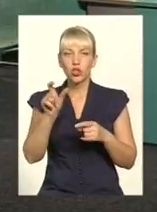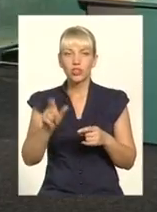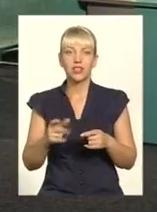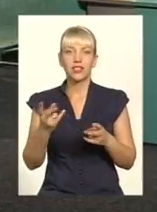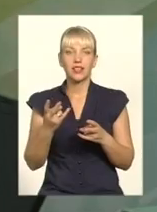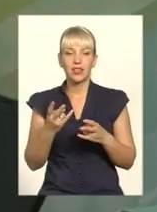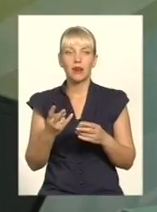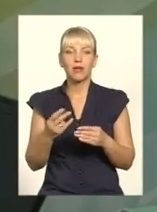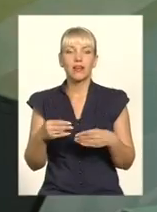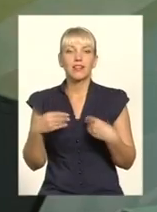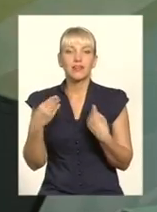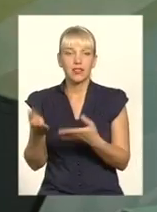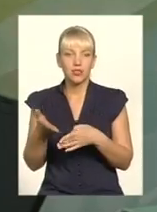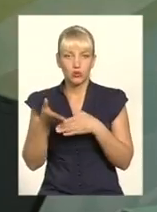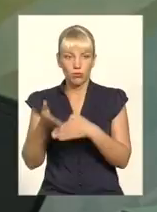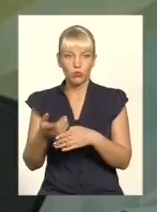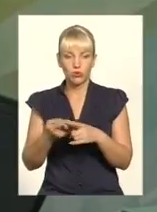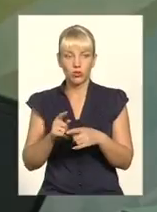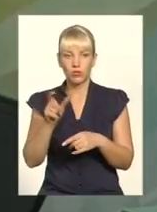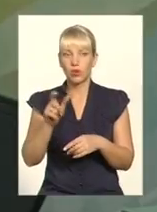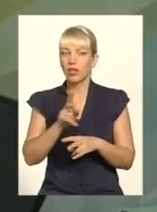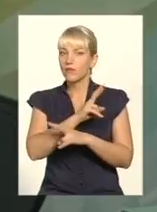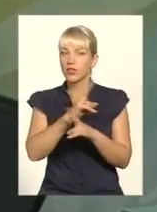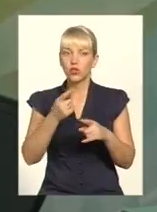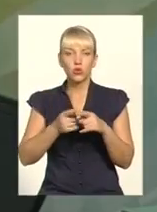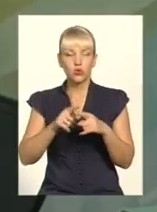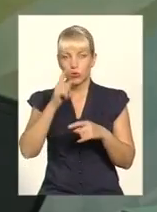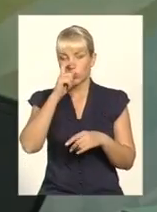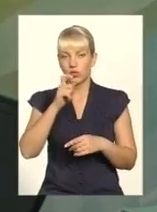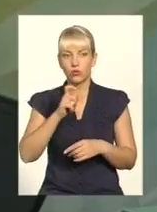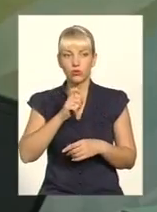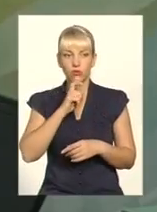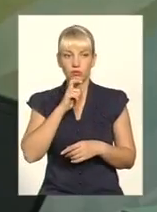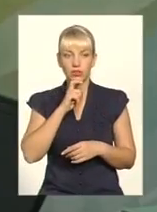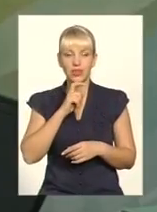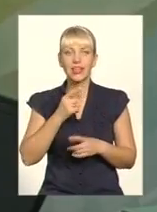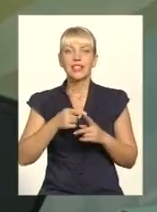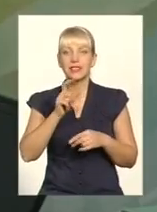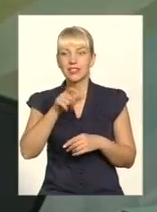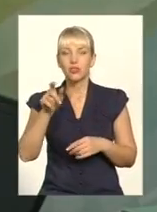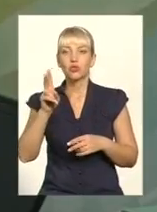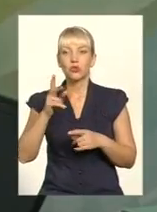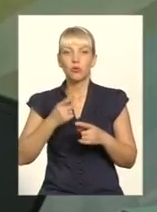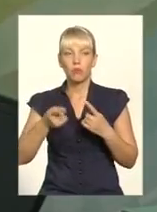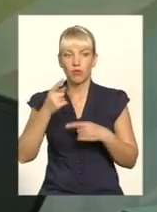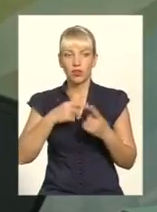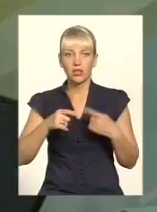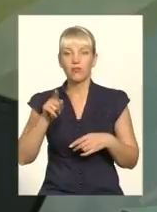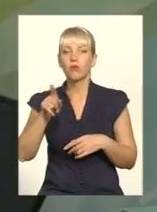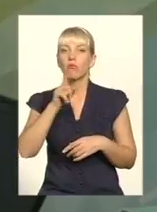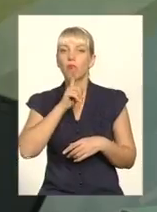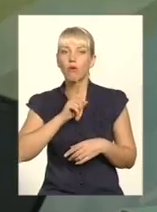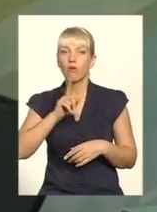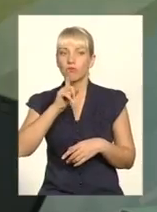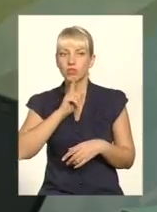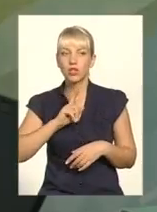механізми в організмі. Ніхто цього не усвідомлює, не розуміє з тих, що повертаються. Як правило, вони відмовчуються і